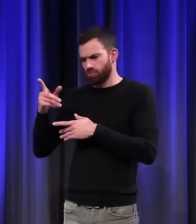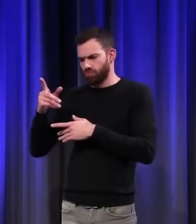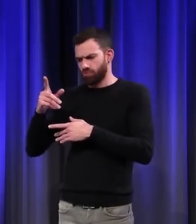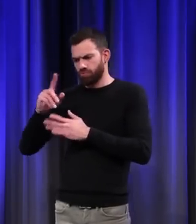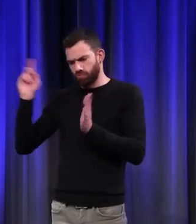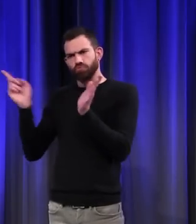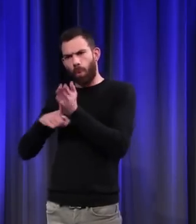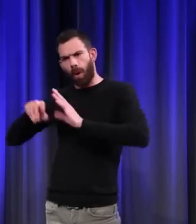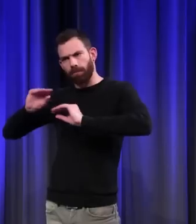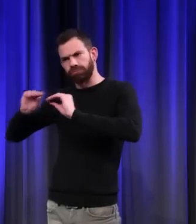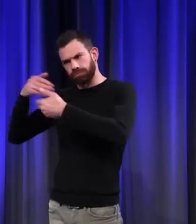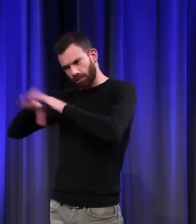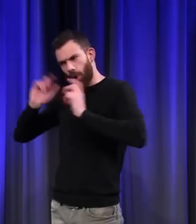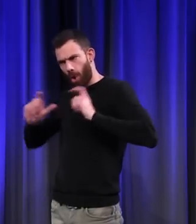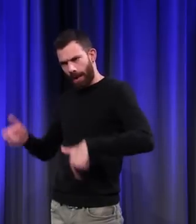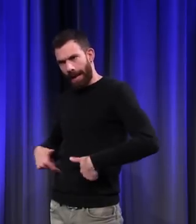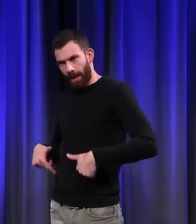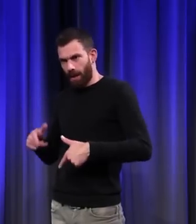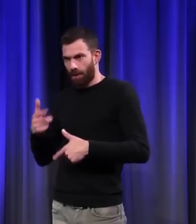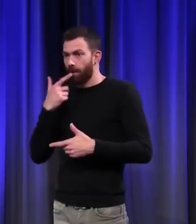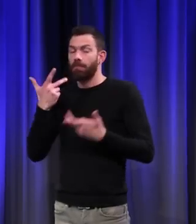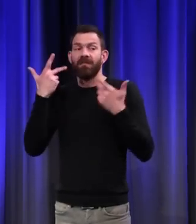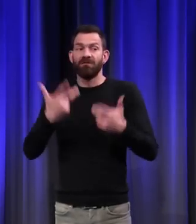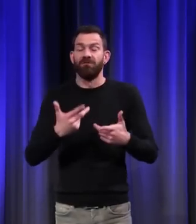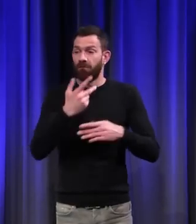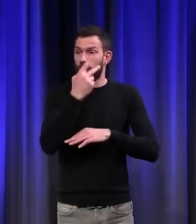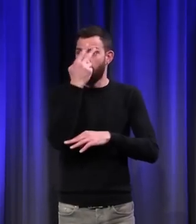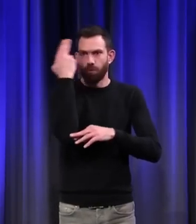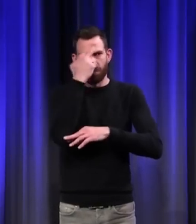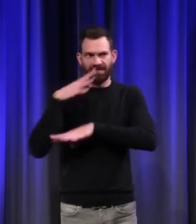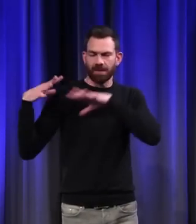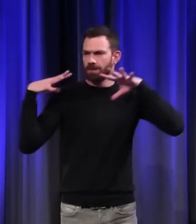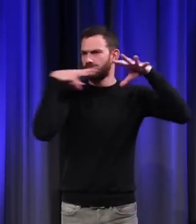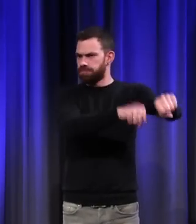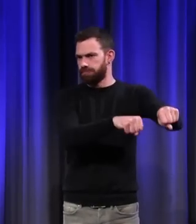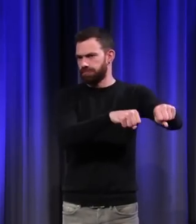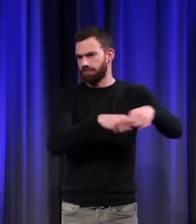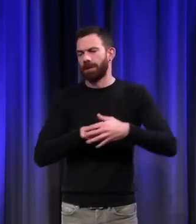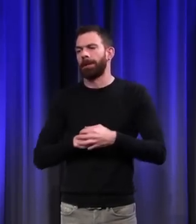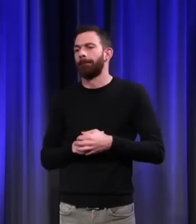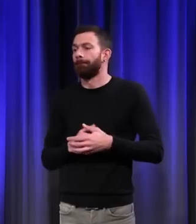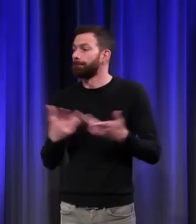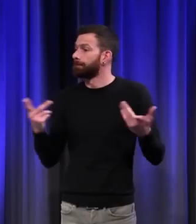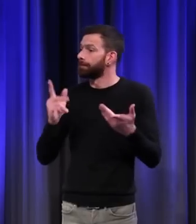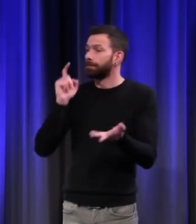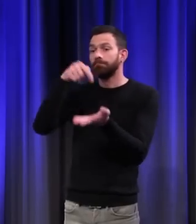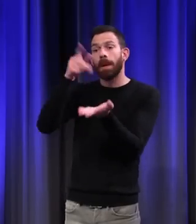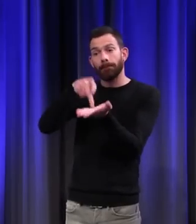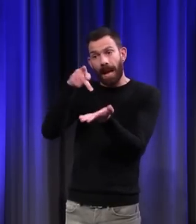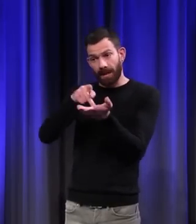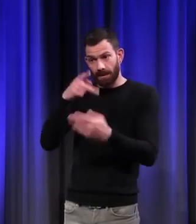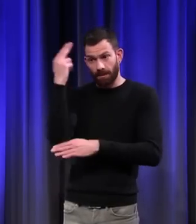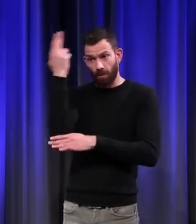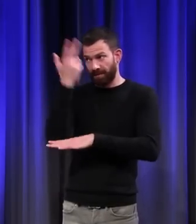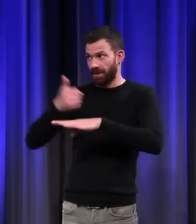écoles épiscopales, cherchent à prendre le contrôle des universités. À Paris, l'université est sous le